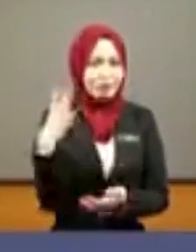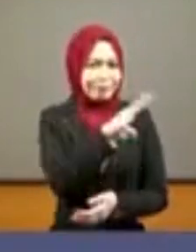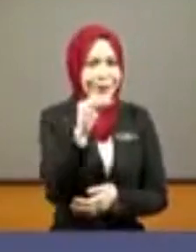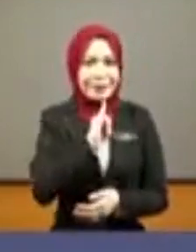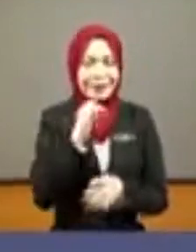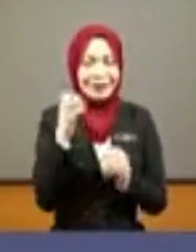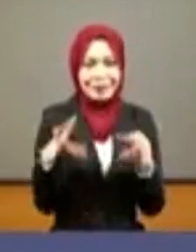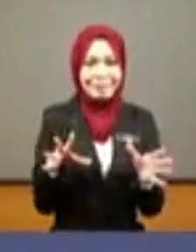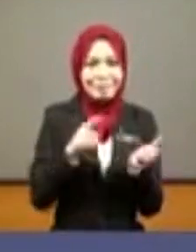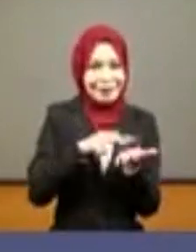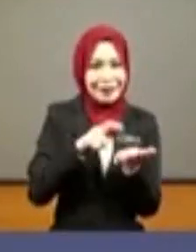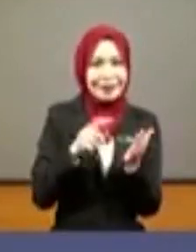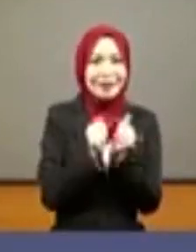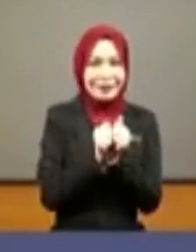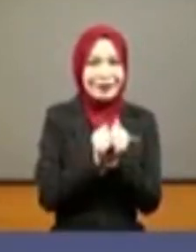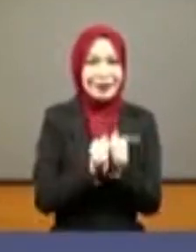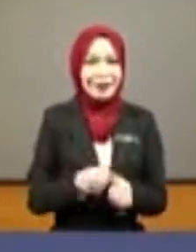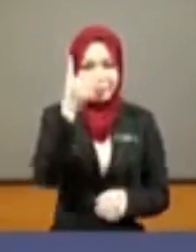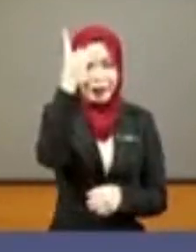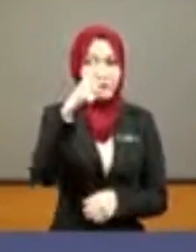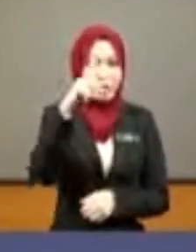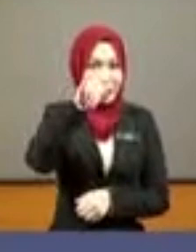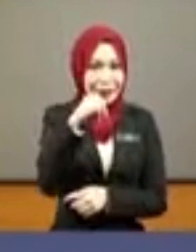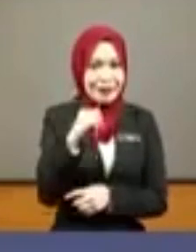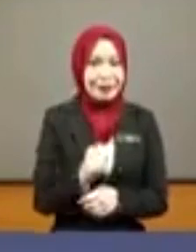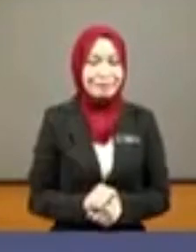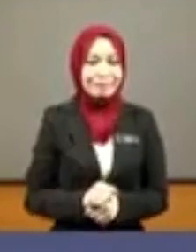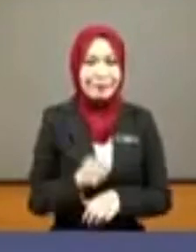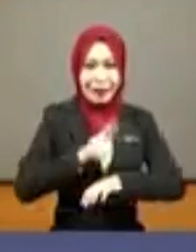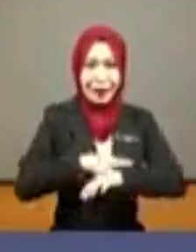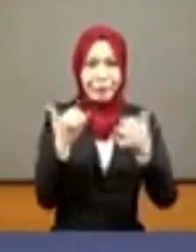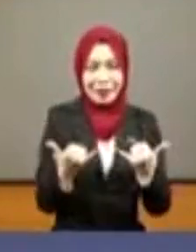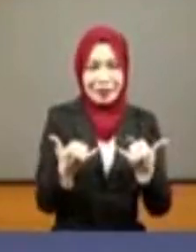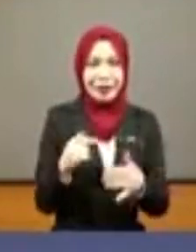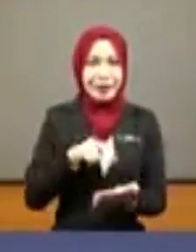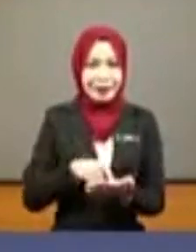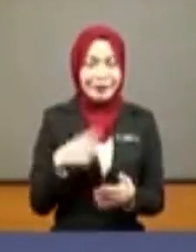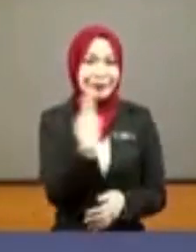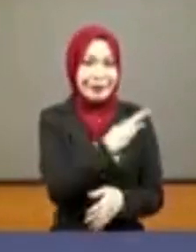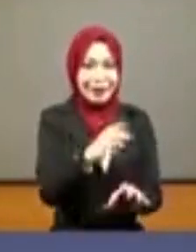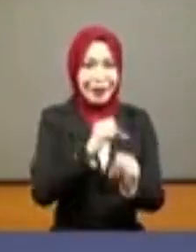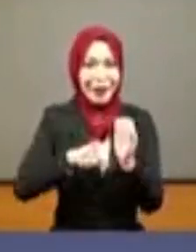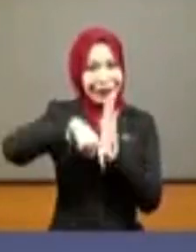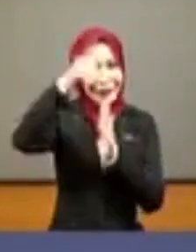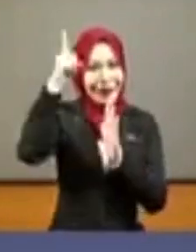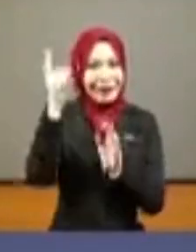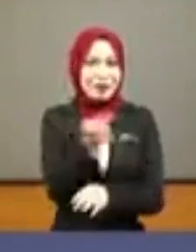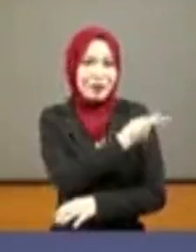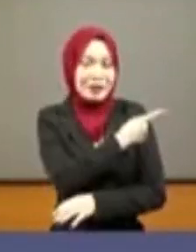-19 Kebangsaan, Zara Kari Jamaluddin. Kita akan usahakan supaya dalam tempoh ini kita dapat tingkatkan imunisasi